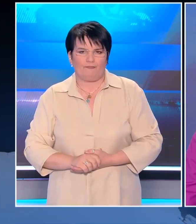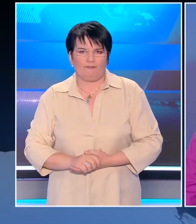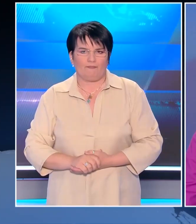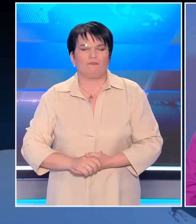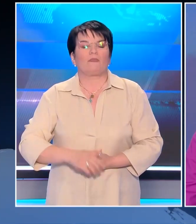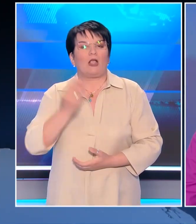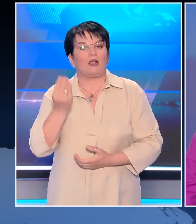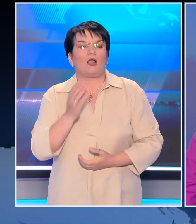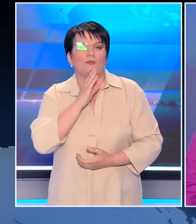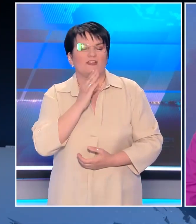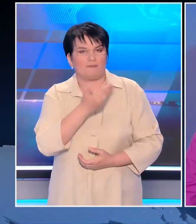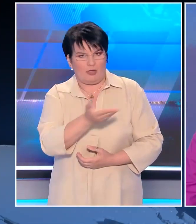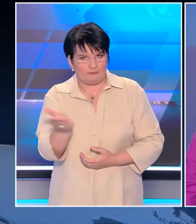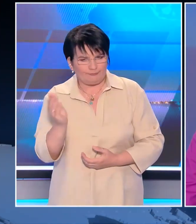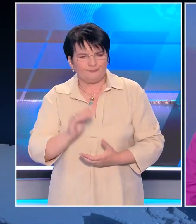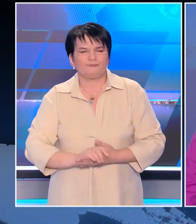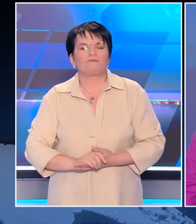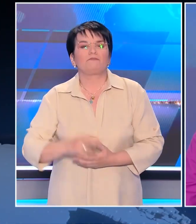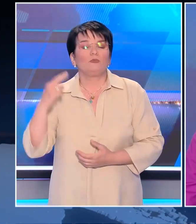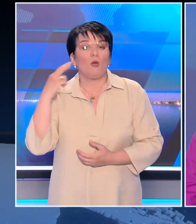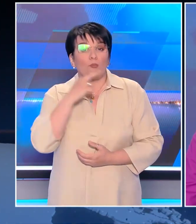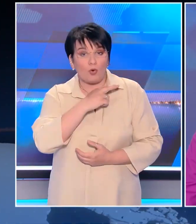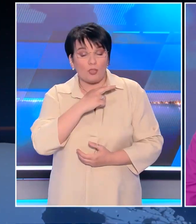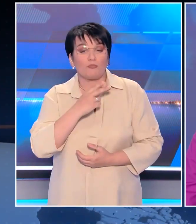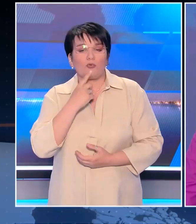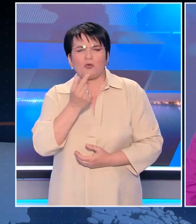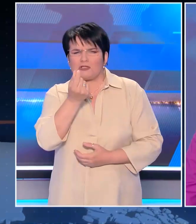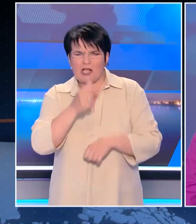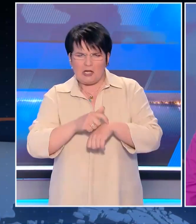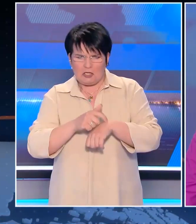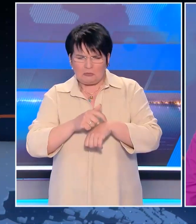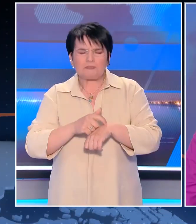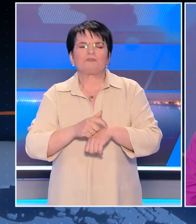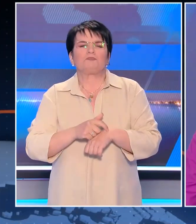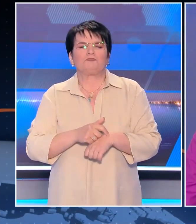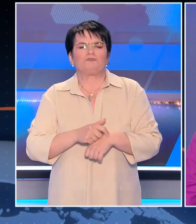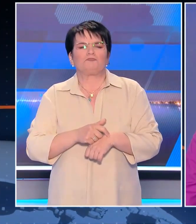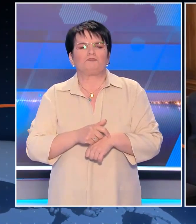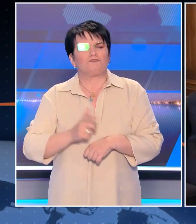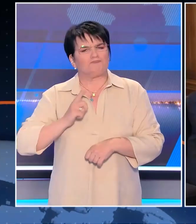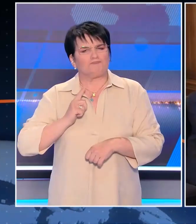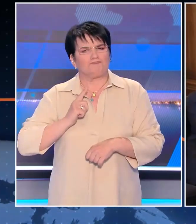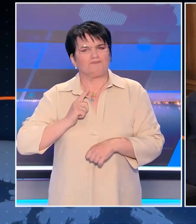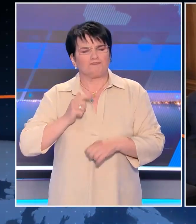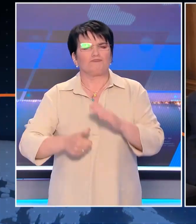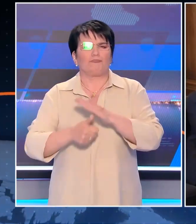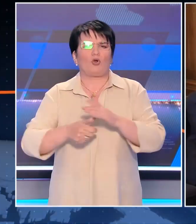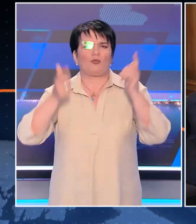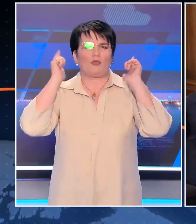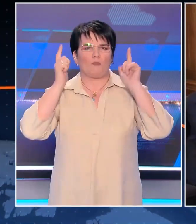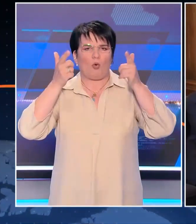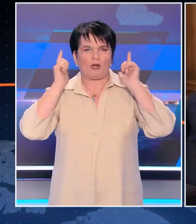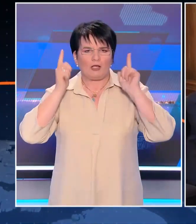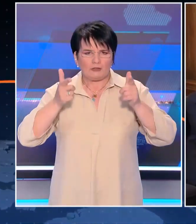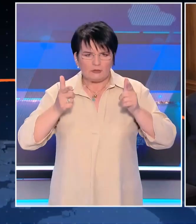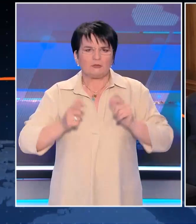Καλό μεσημέρι, Αδαμαντία. Ο Πρωθυπουργός σε λίγη ώρα αναμένεται να παραδώσει στην Πρόεδρο της Δημοκρατίας